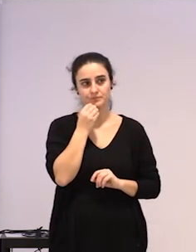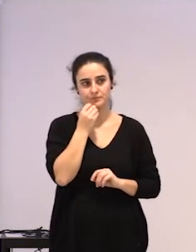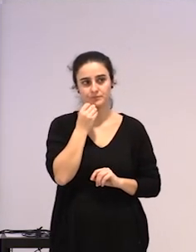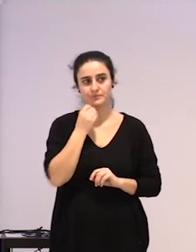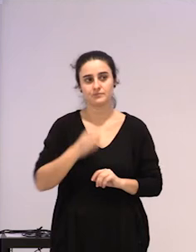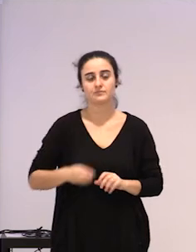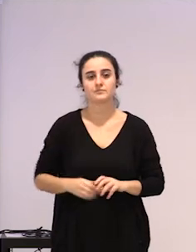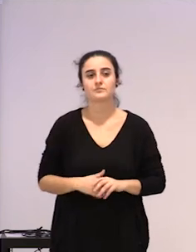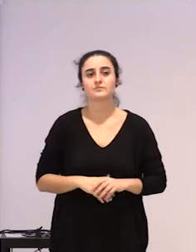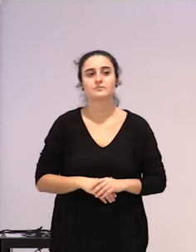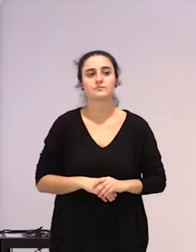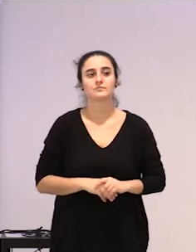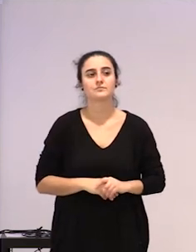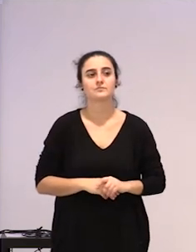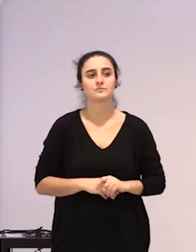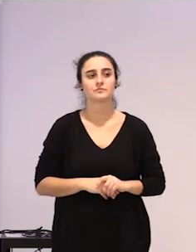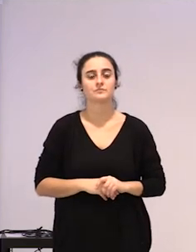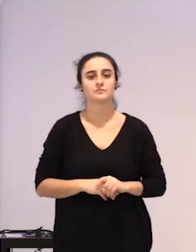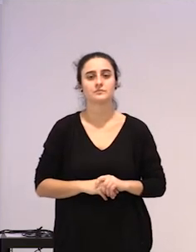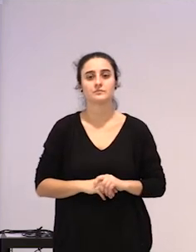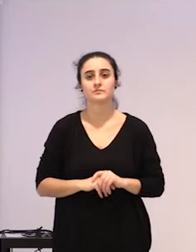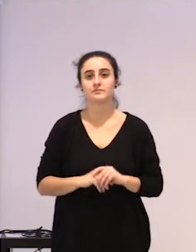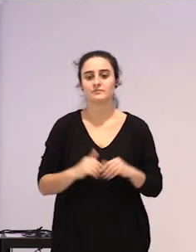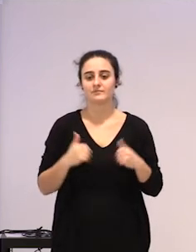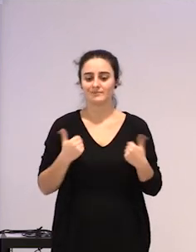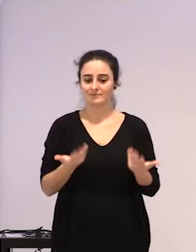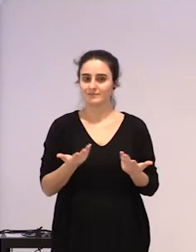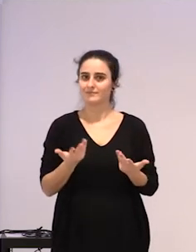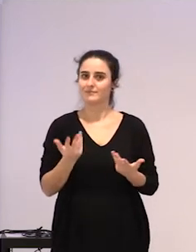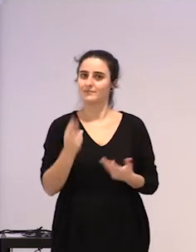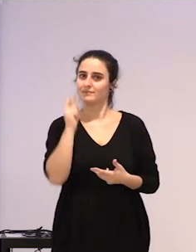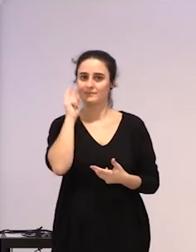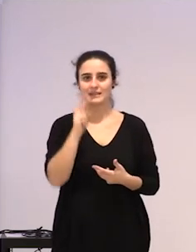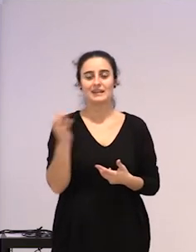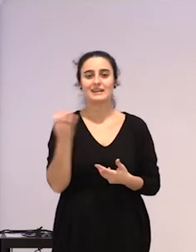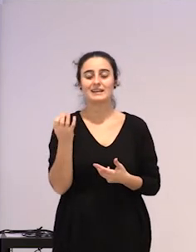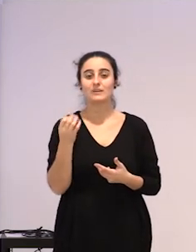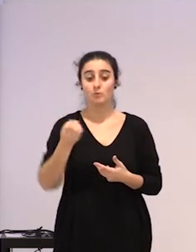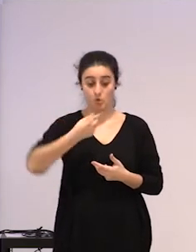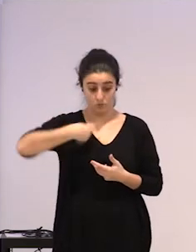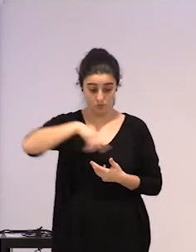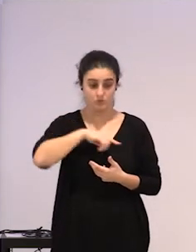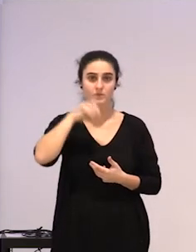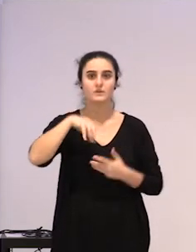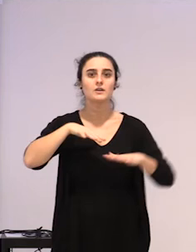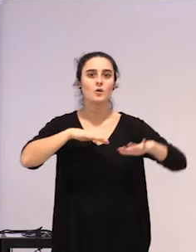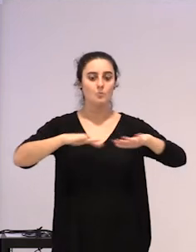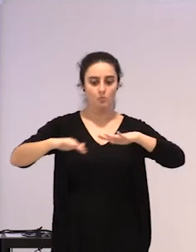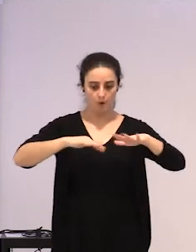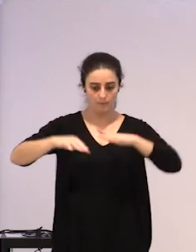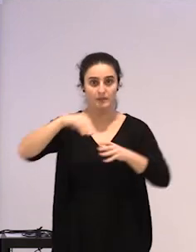Eta, bueno, honek ere erakusten digu, askotan mugimenduetatik bertatik, oztopo